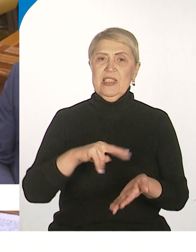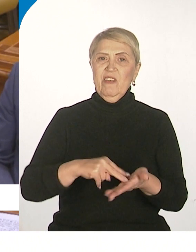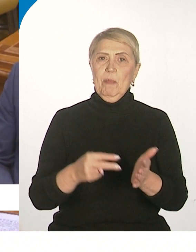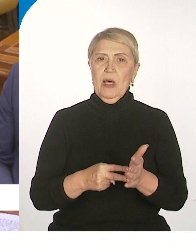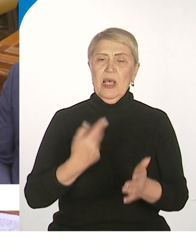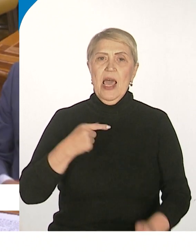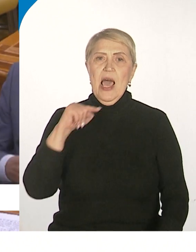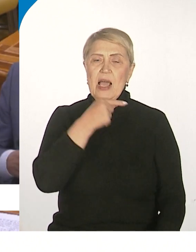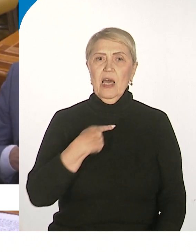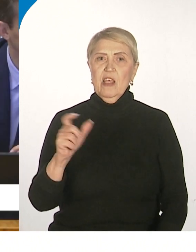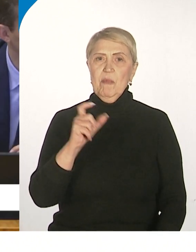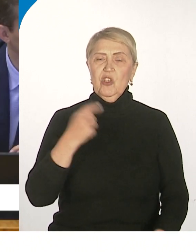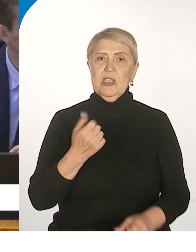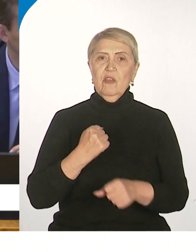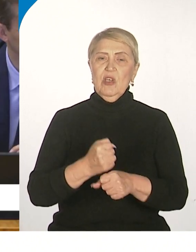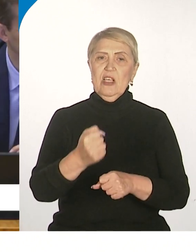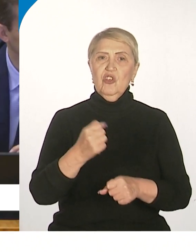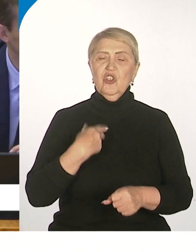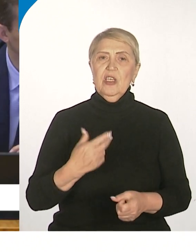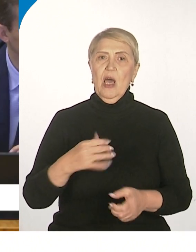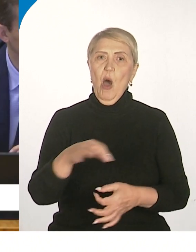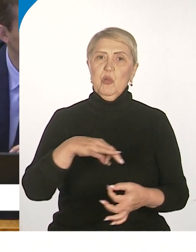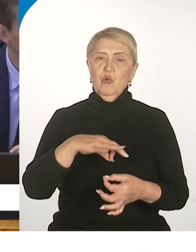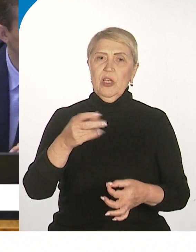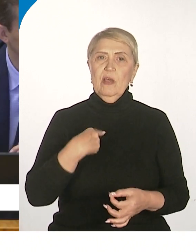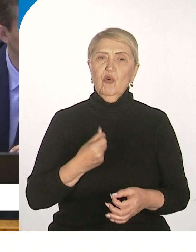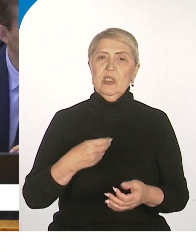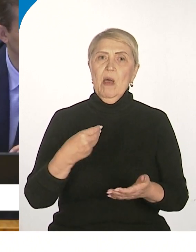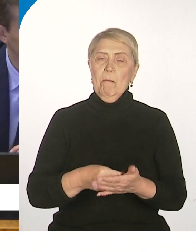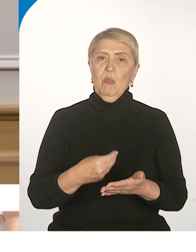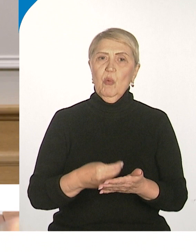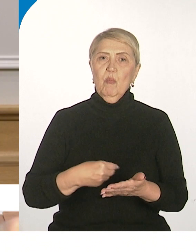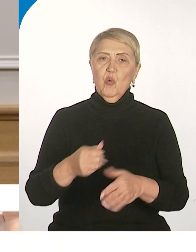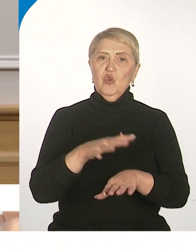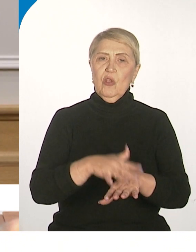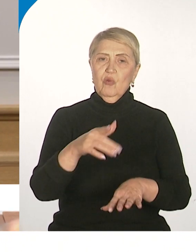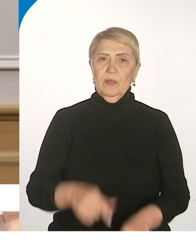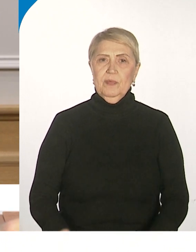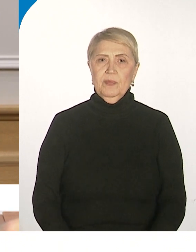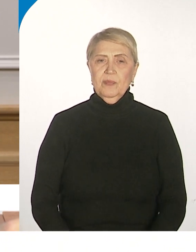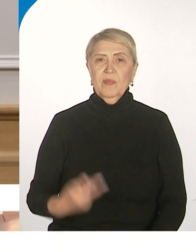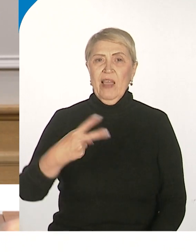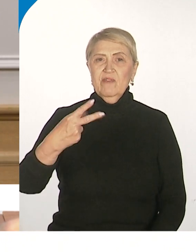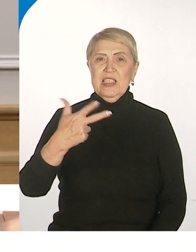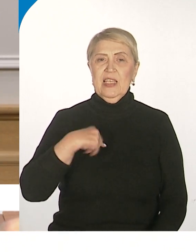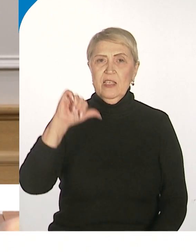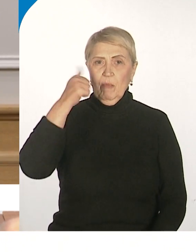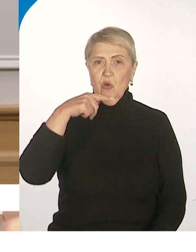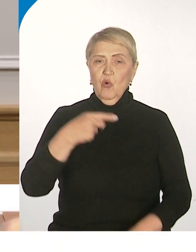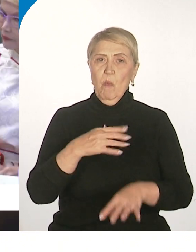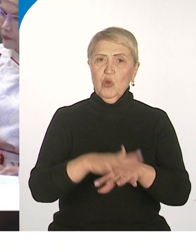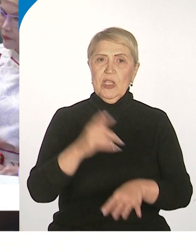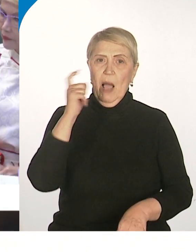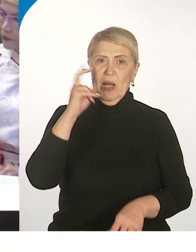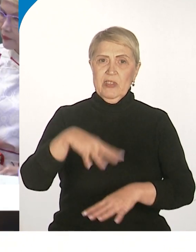Экономическое достижение обсудили на заседании Комитета по бюджету и финансовым рынкам Совета Федерации. В 2023-м бюджет Хабаровского